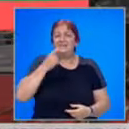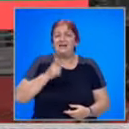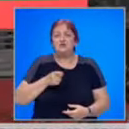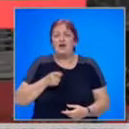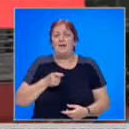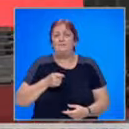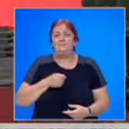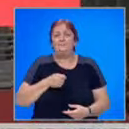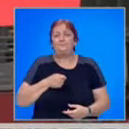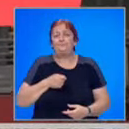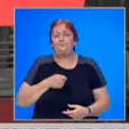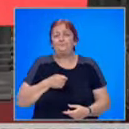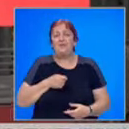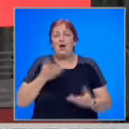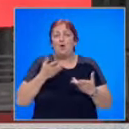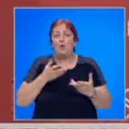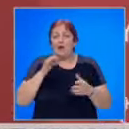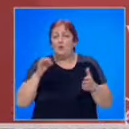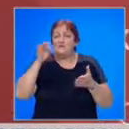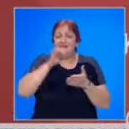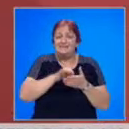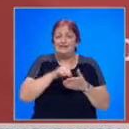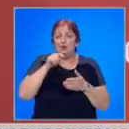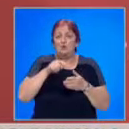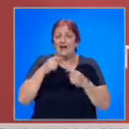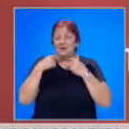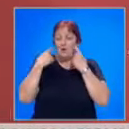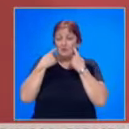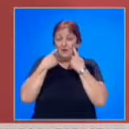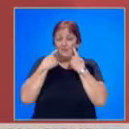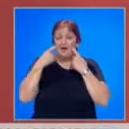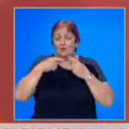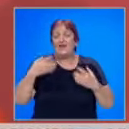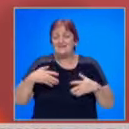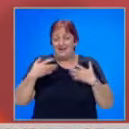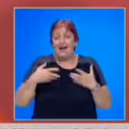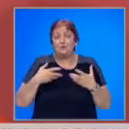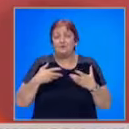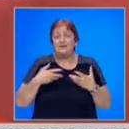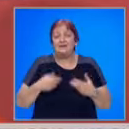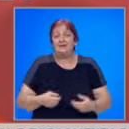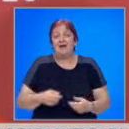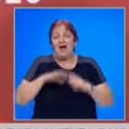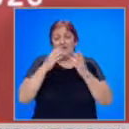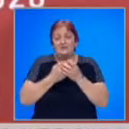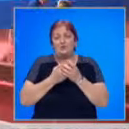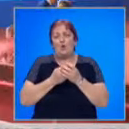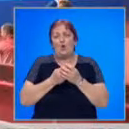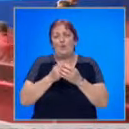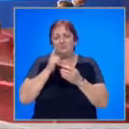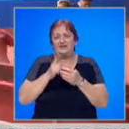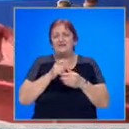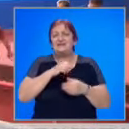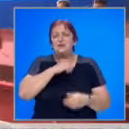когато се стигне до тази усмивка, до тази радост, всичко си заслужа.